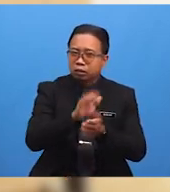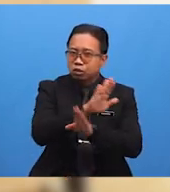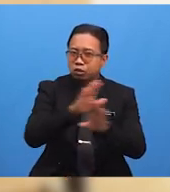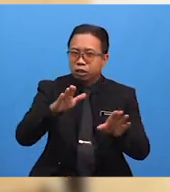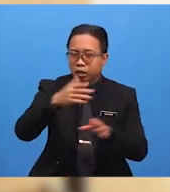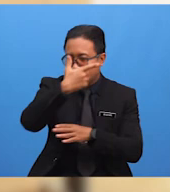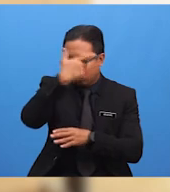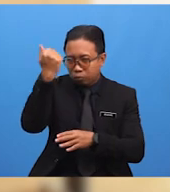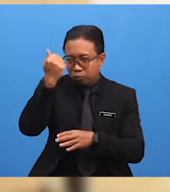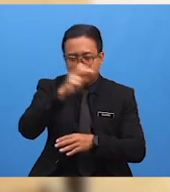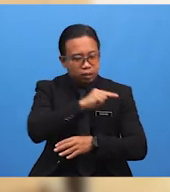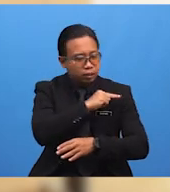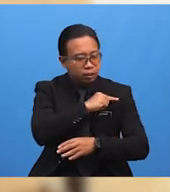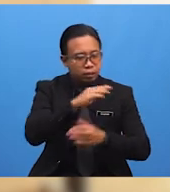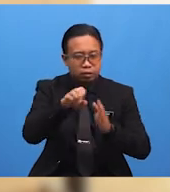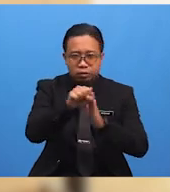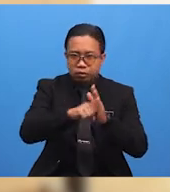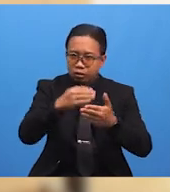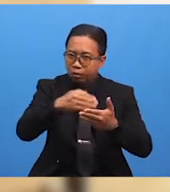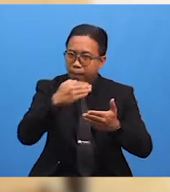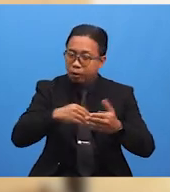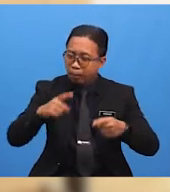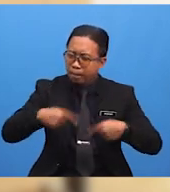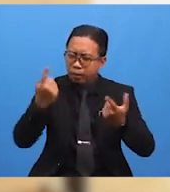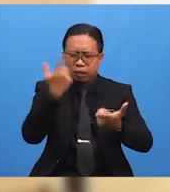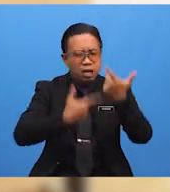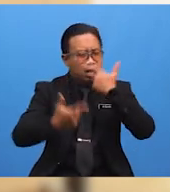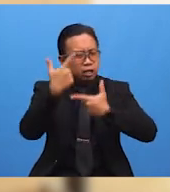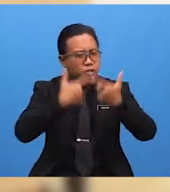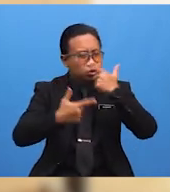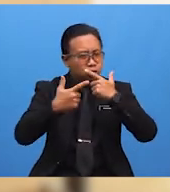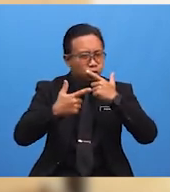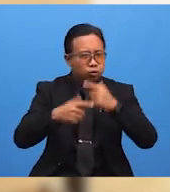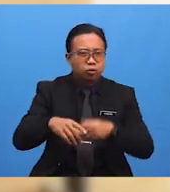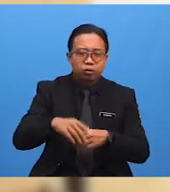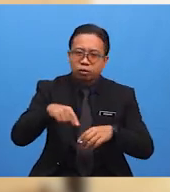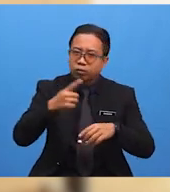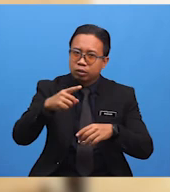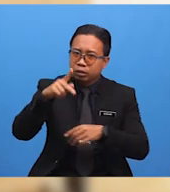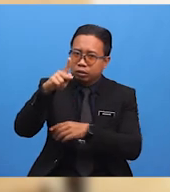berniat sebelum kamu pergi melancong, berkelah, mengembara,